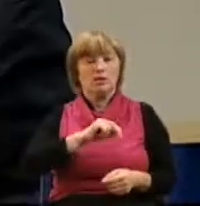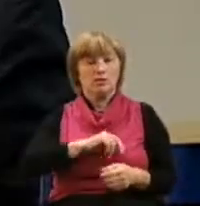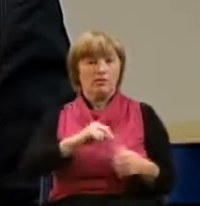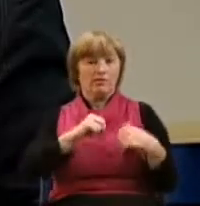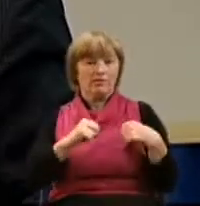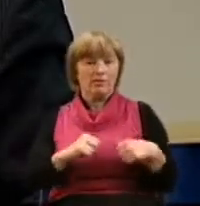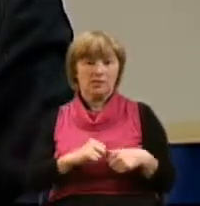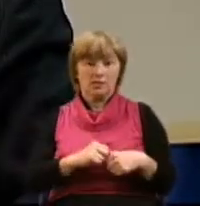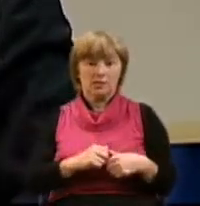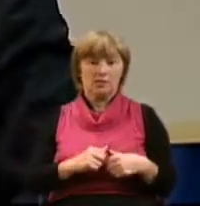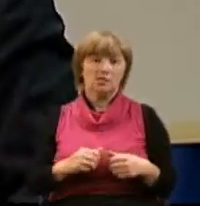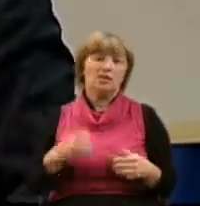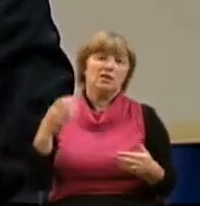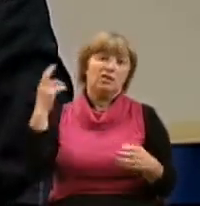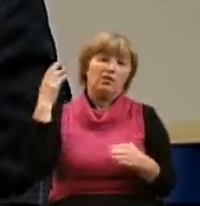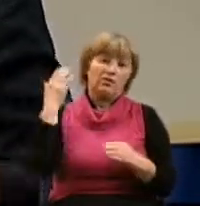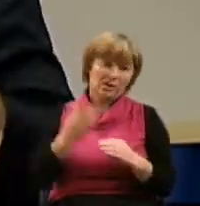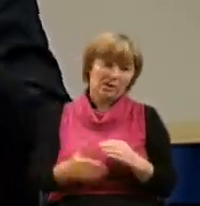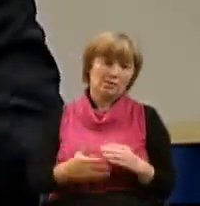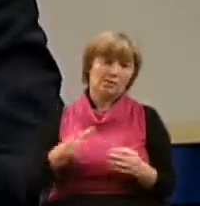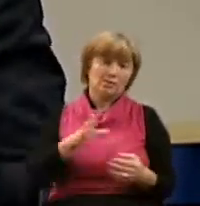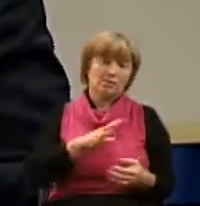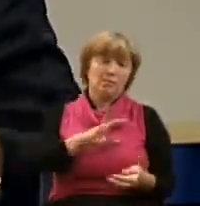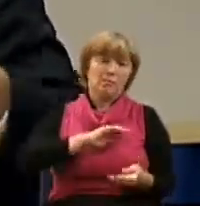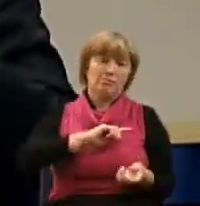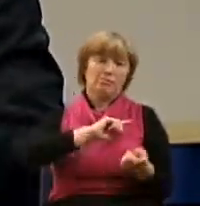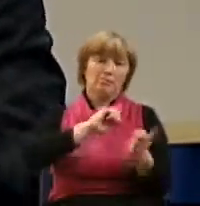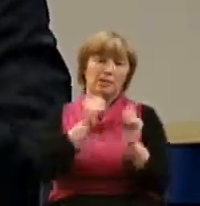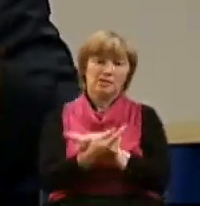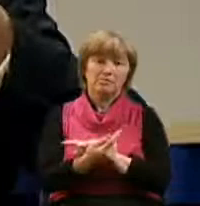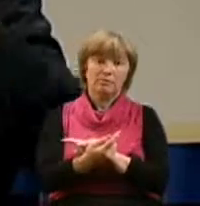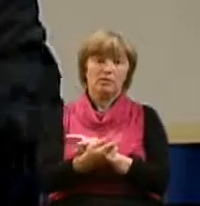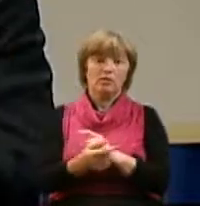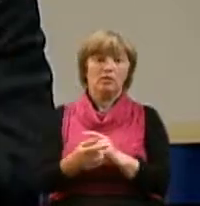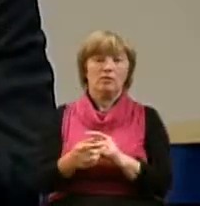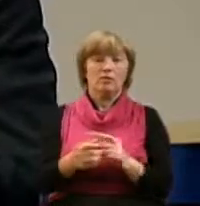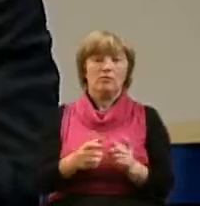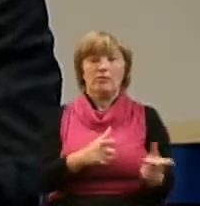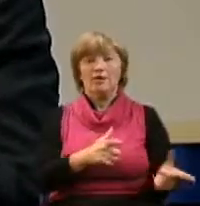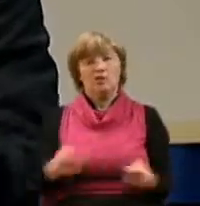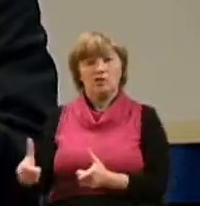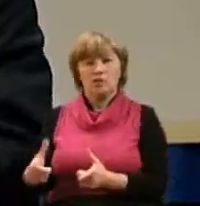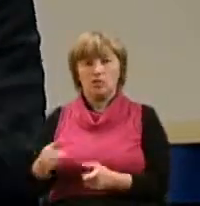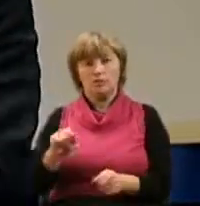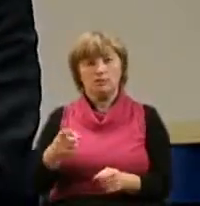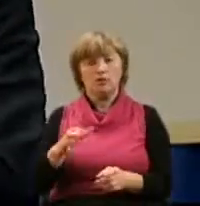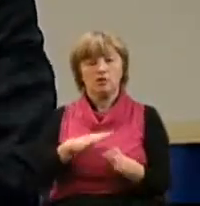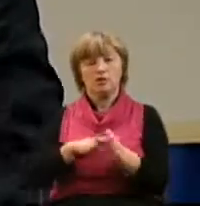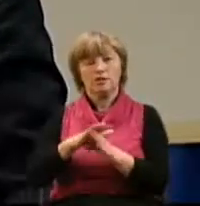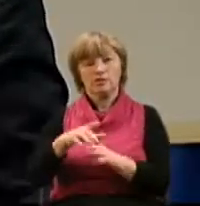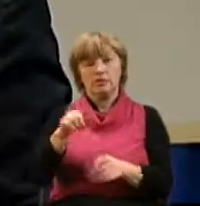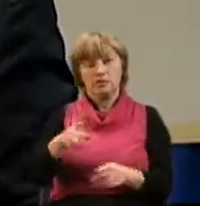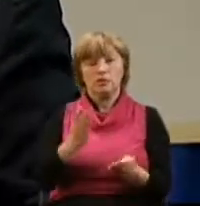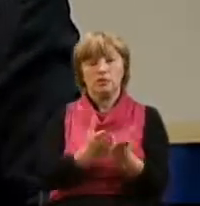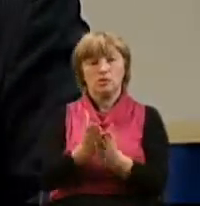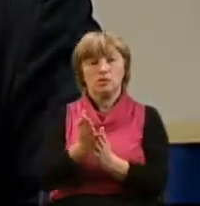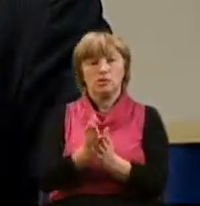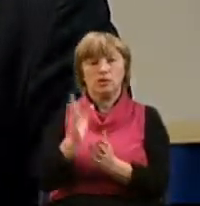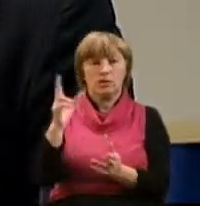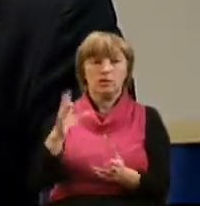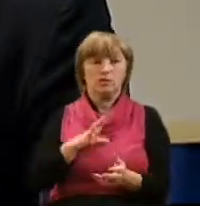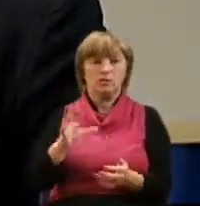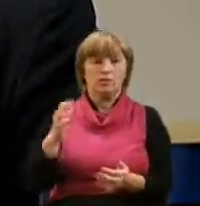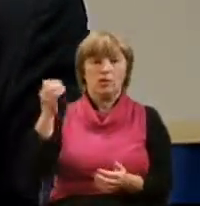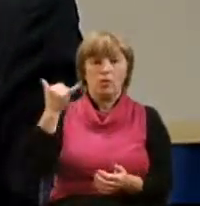сердце. И, в конечном итоге, он был преобразован, изменен, подготовлен к тому, чтобы совершить то служение, которое